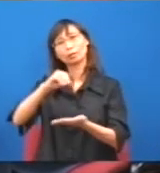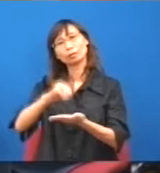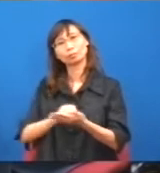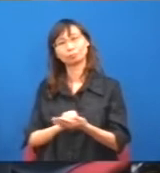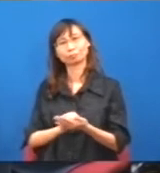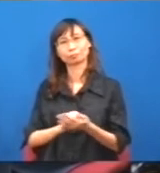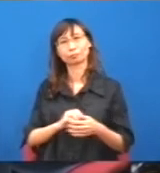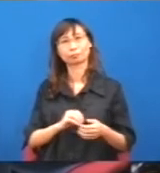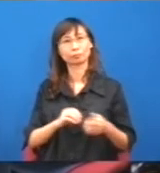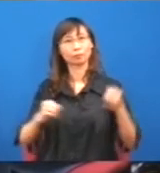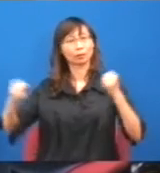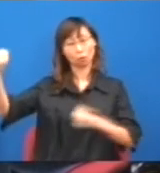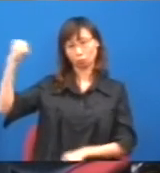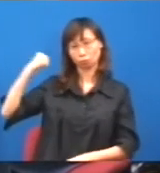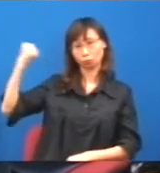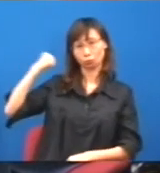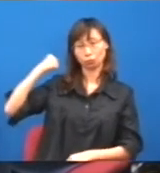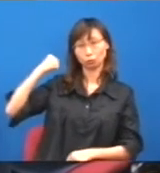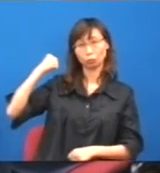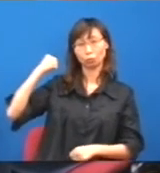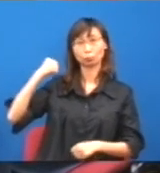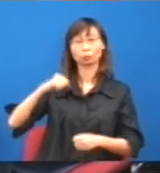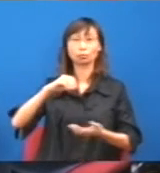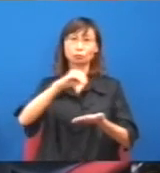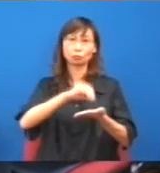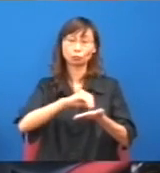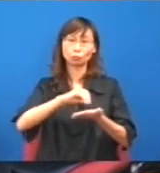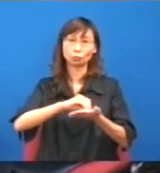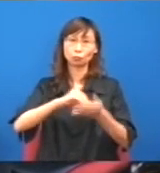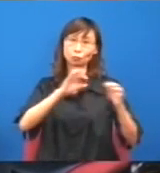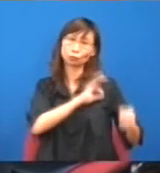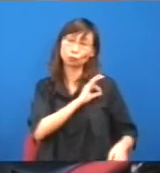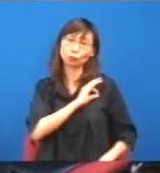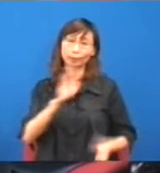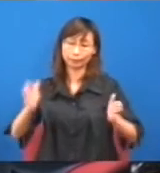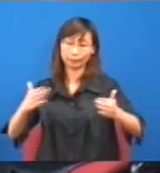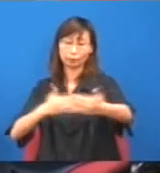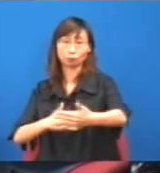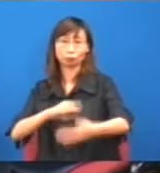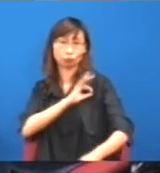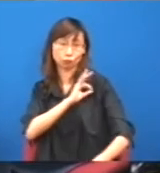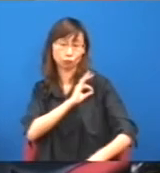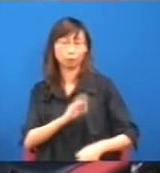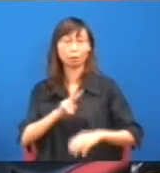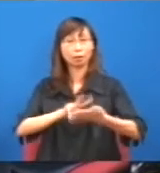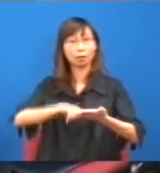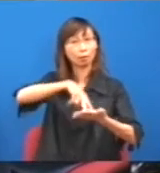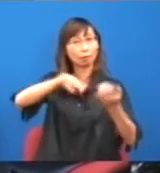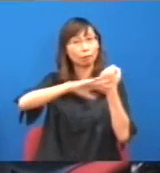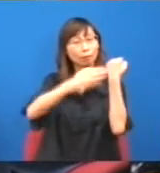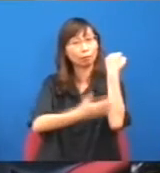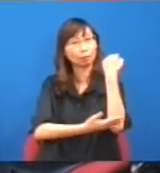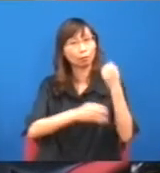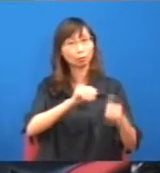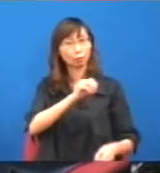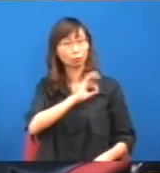勞僱會,會是一定的作用,接著四方委員會,接著特首,接著立法會,我們說回